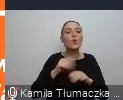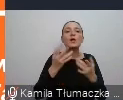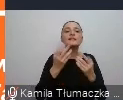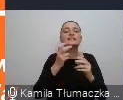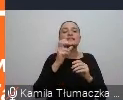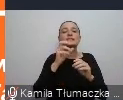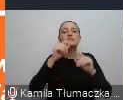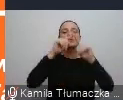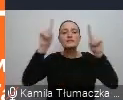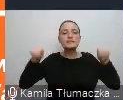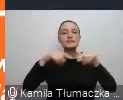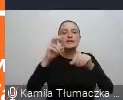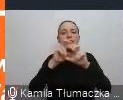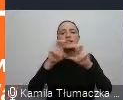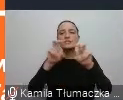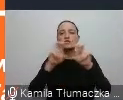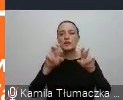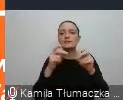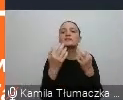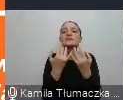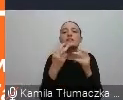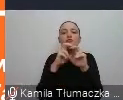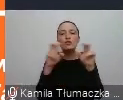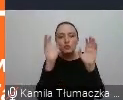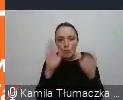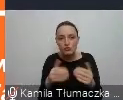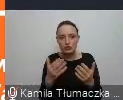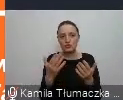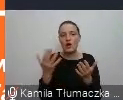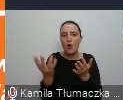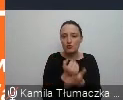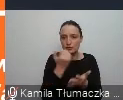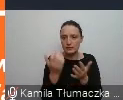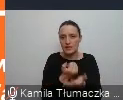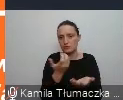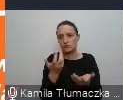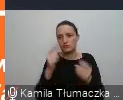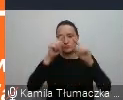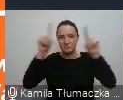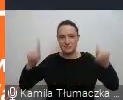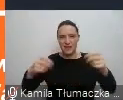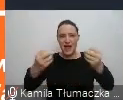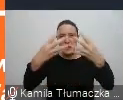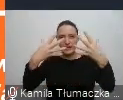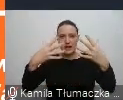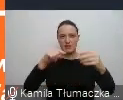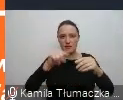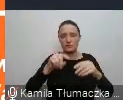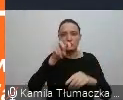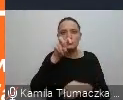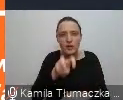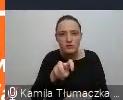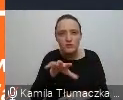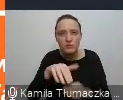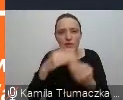określonym wieku może na czas ekranowy swój dzień